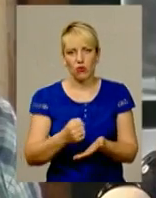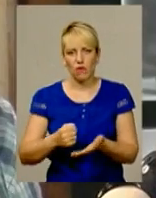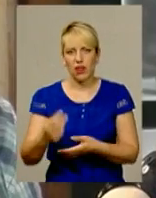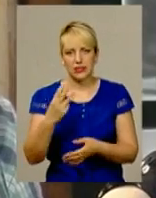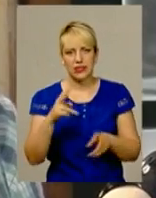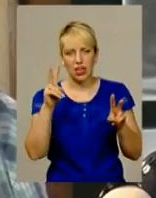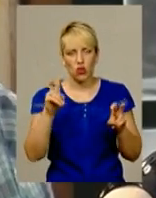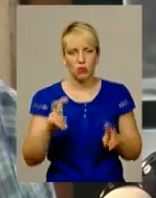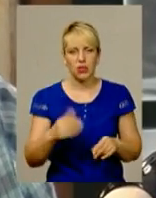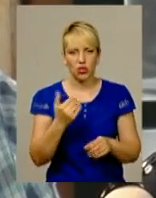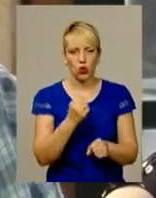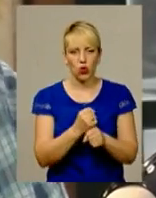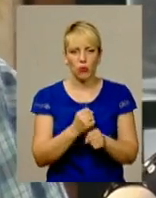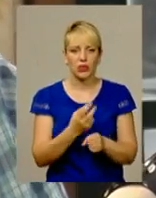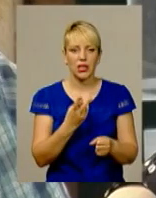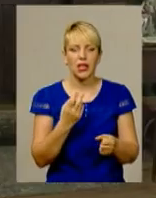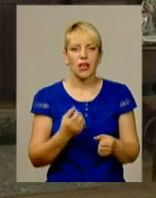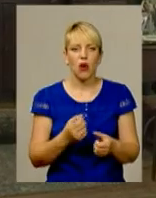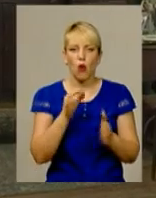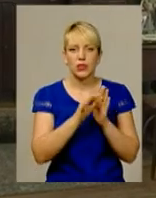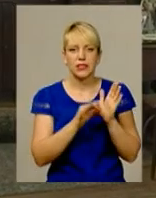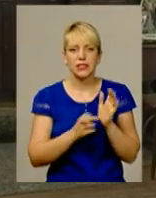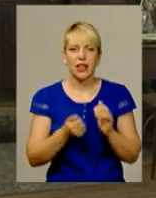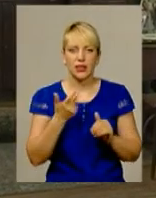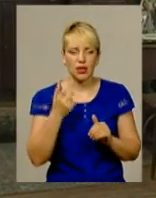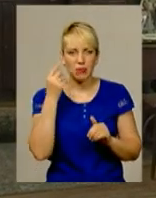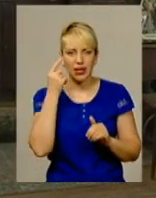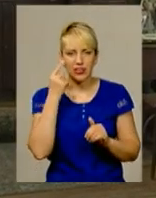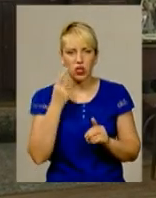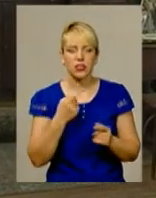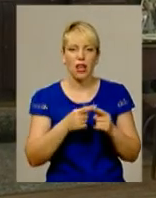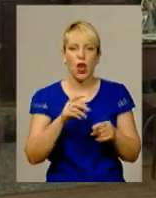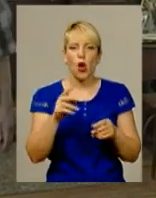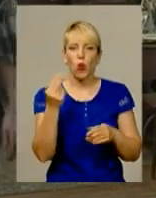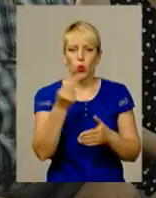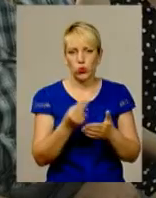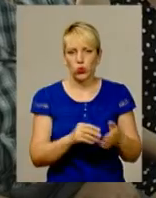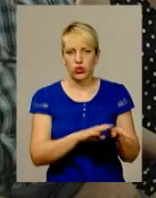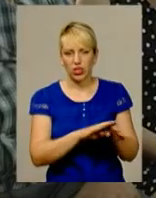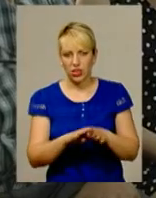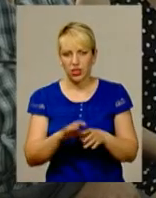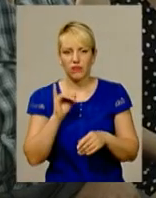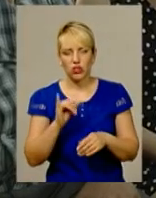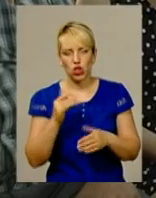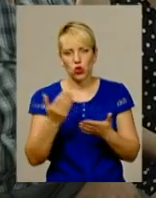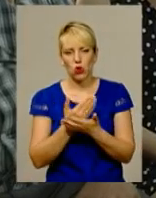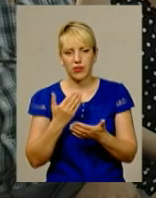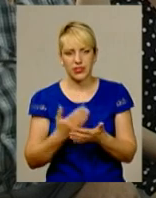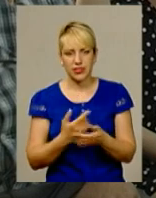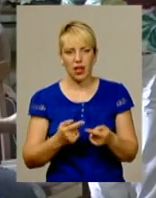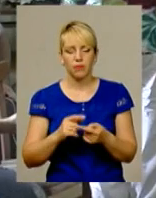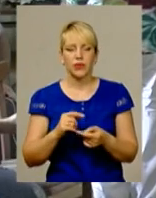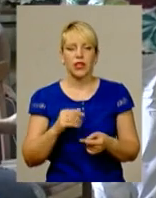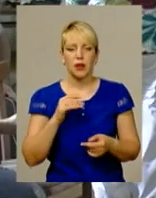журі оцінювало за декількома критеріями. Це і художній рівень, і новизна, та оригінальність творю. Більшість творчої оцінки